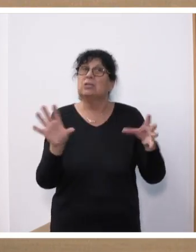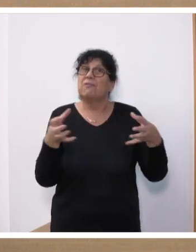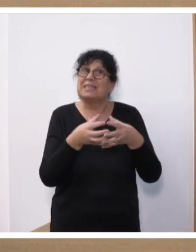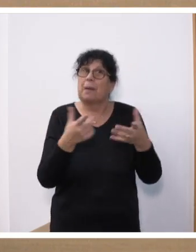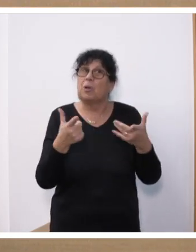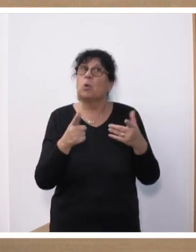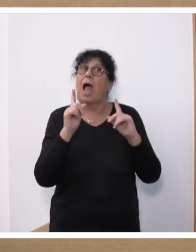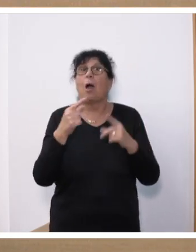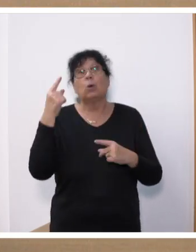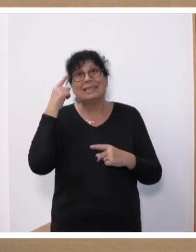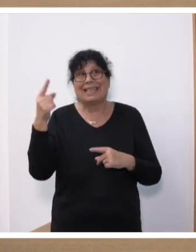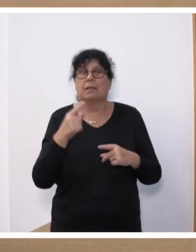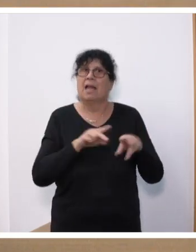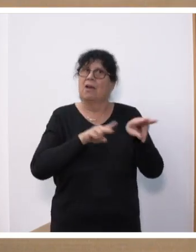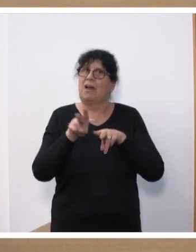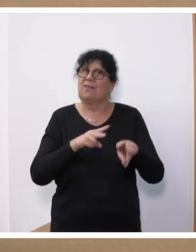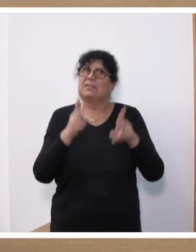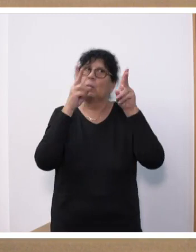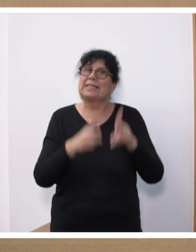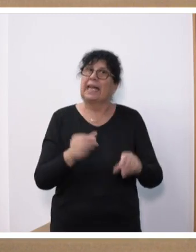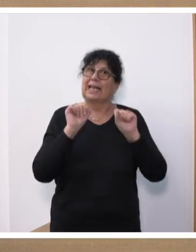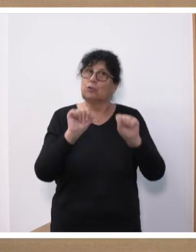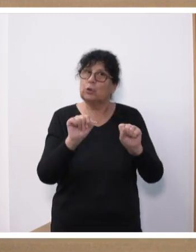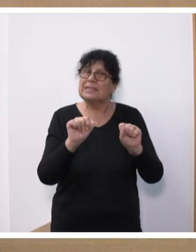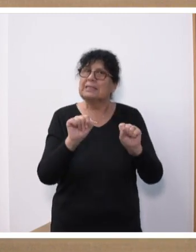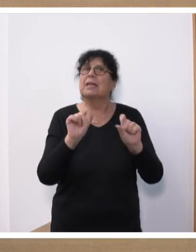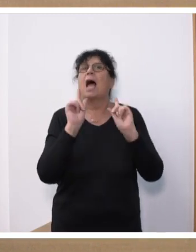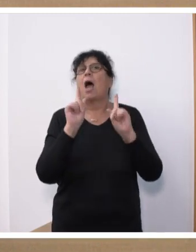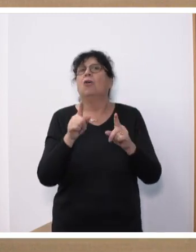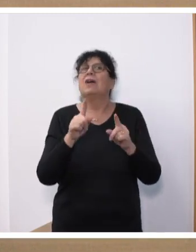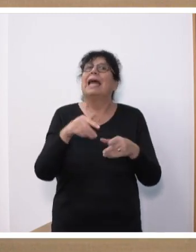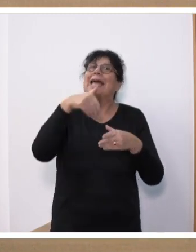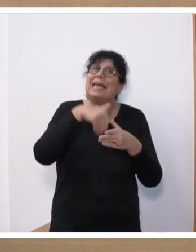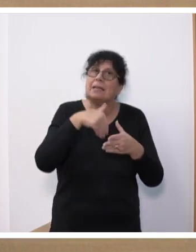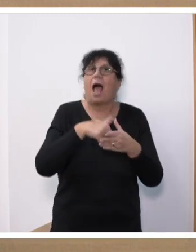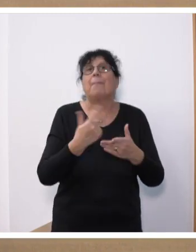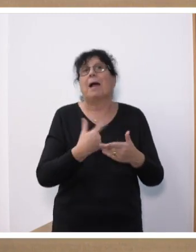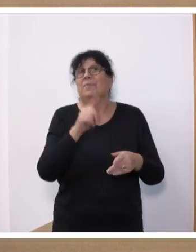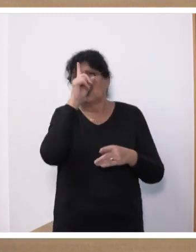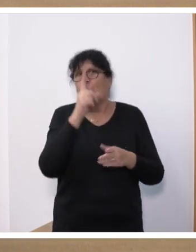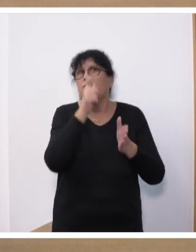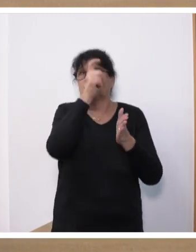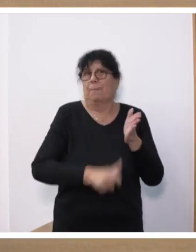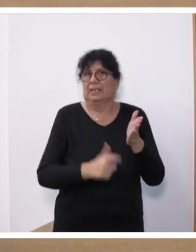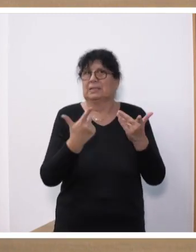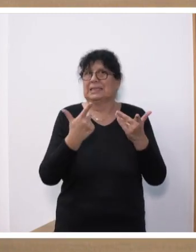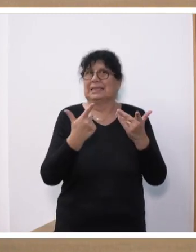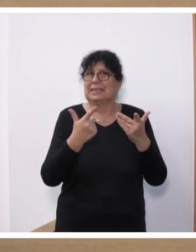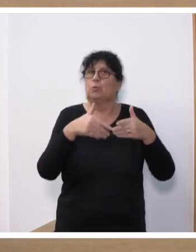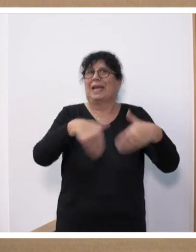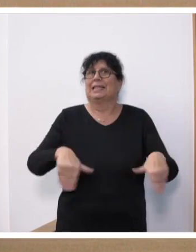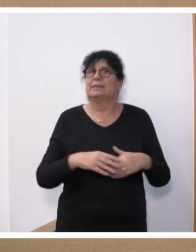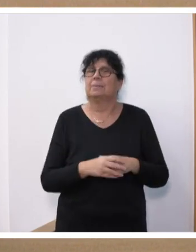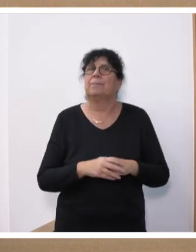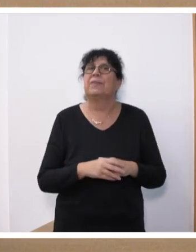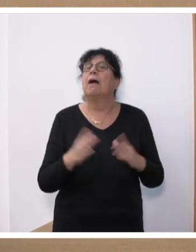vollkommen Sinn, den verfassungsrechtlichen Schutz auf die Inhaber der deutschen Staatsbürgerschaft zu begrenzen.